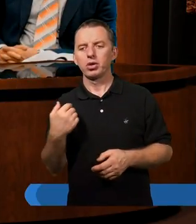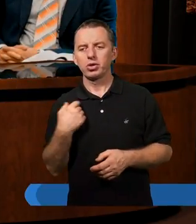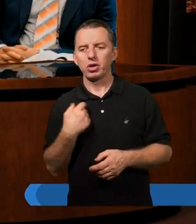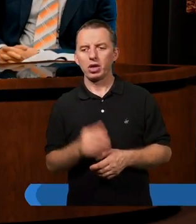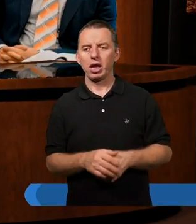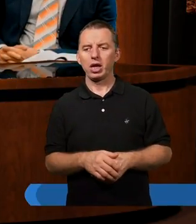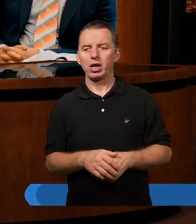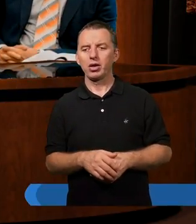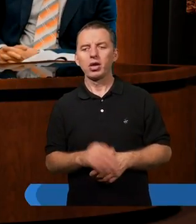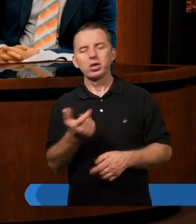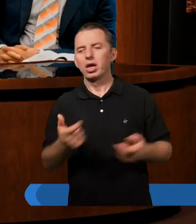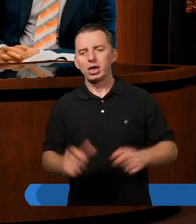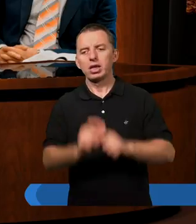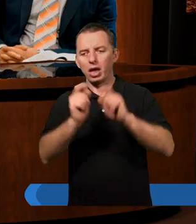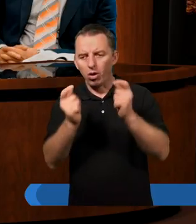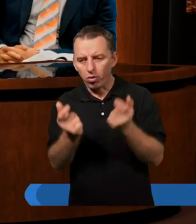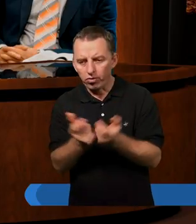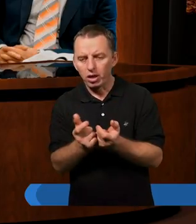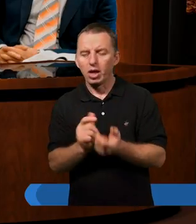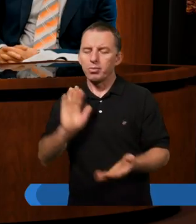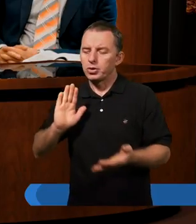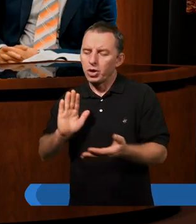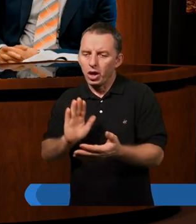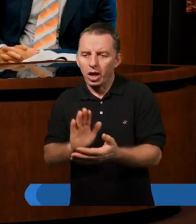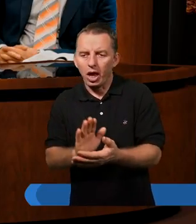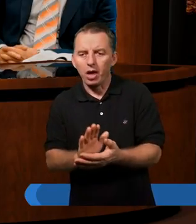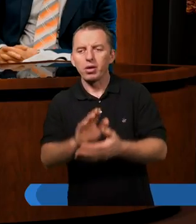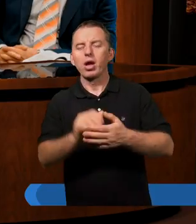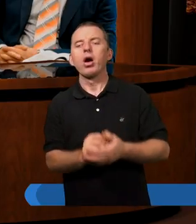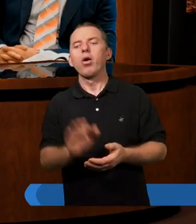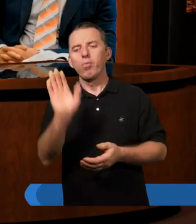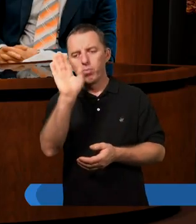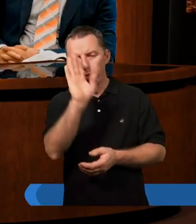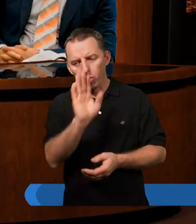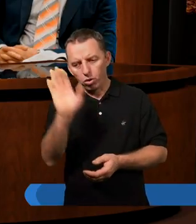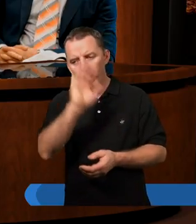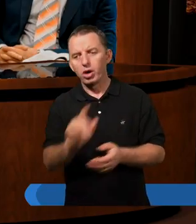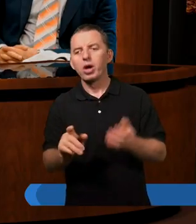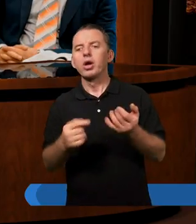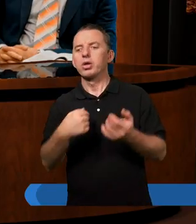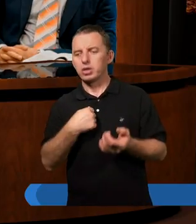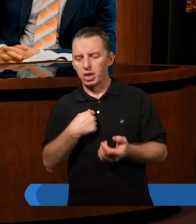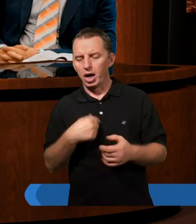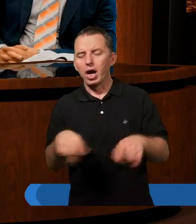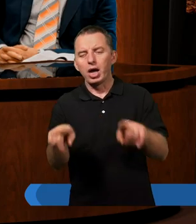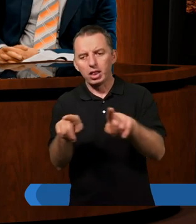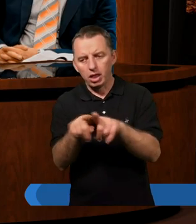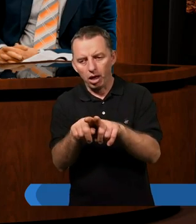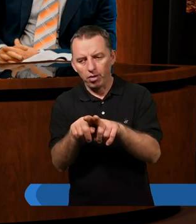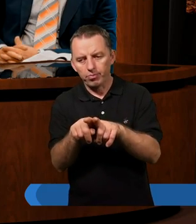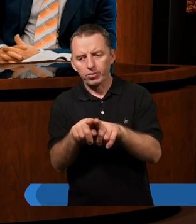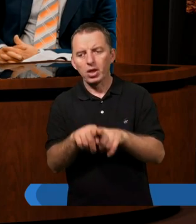No, a jak już nie całkowicie, to przynajmniej, no, Bóg i ja też. To